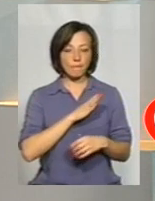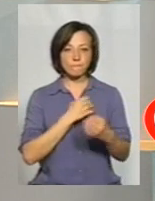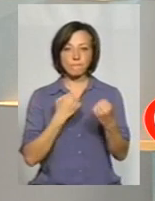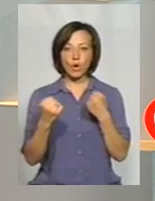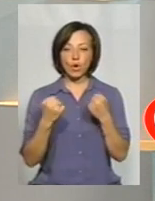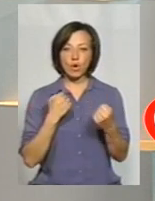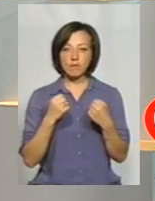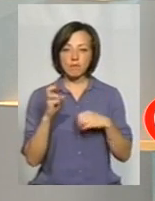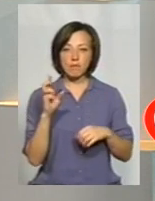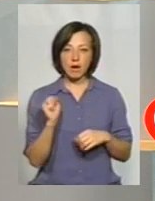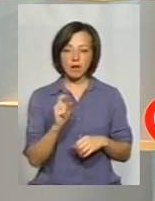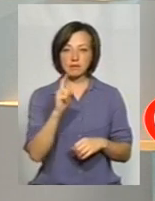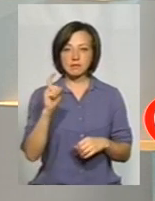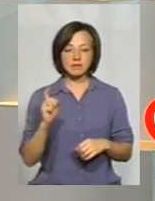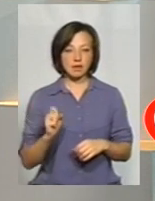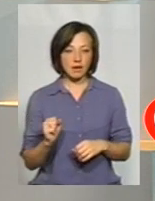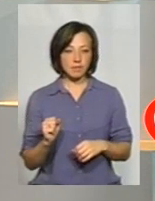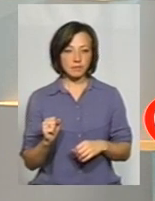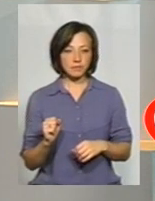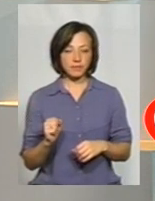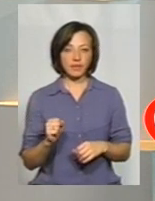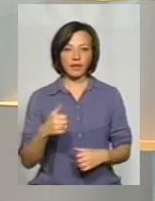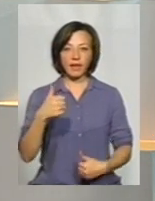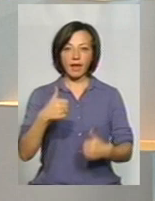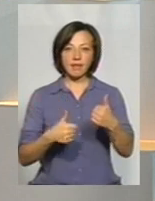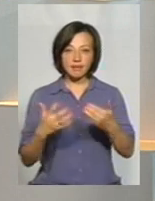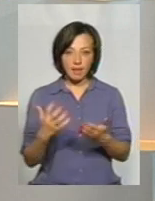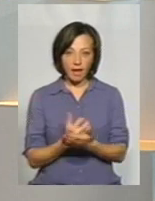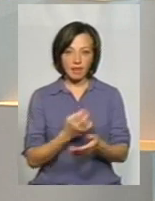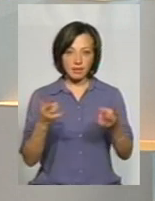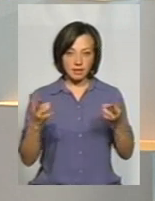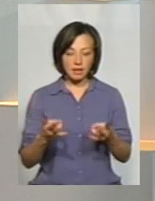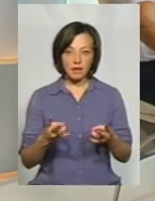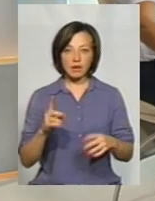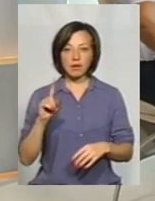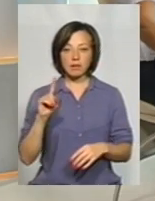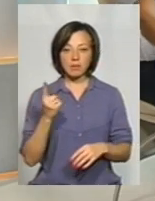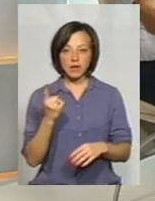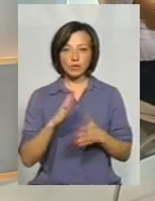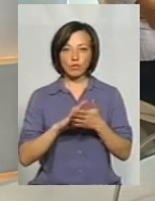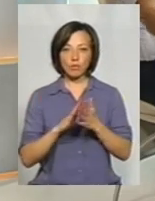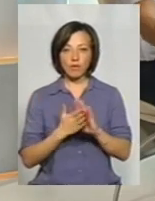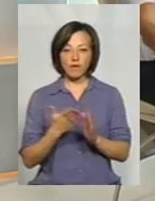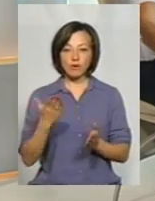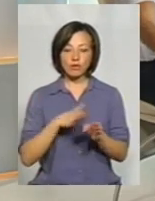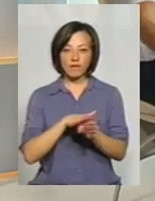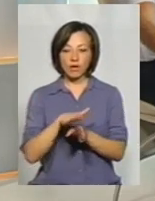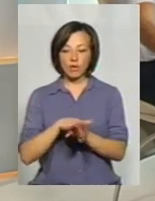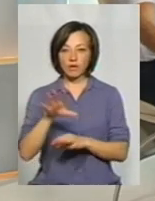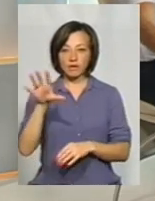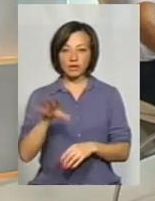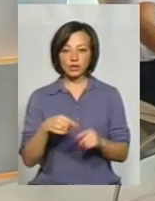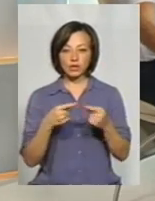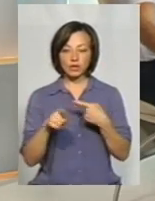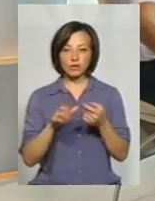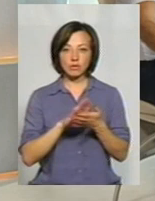за тендер, тому що перша передумова, якщо виконуються всі інші умови